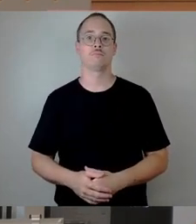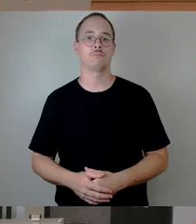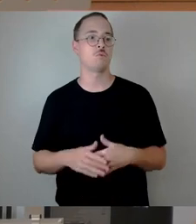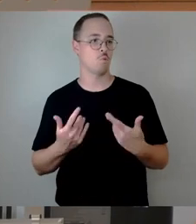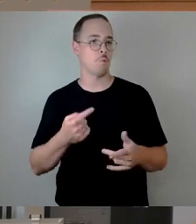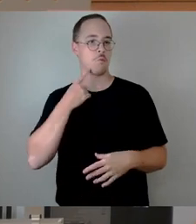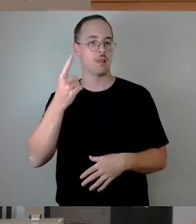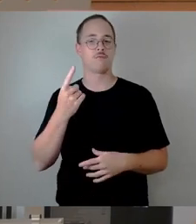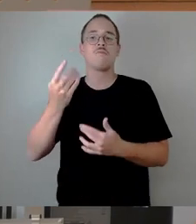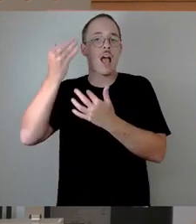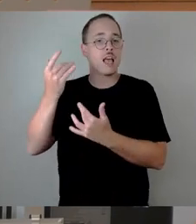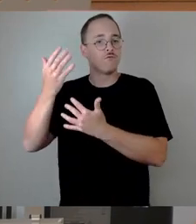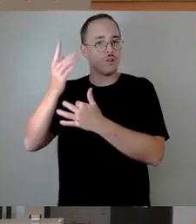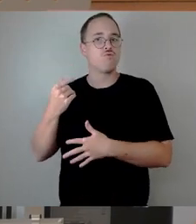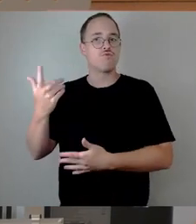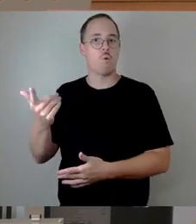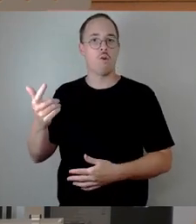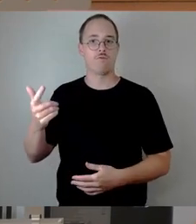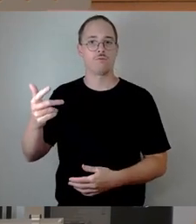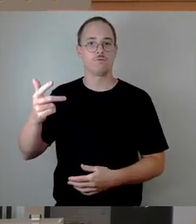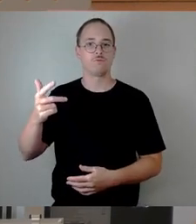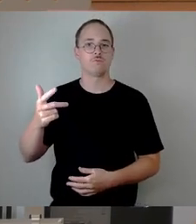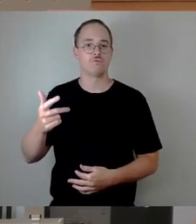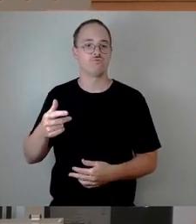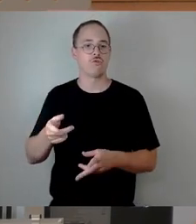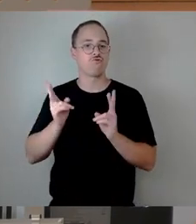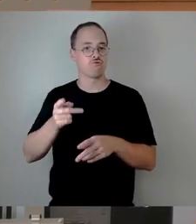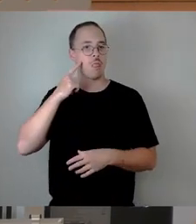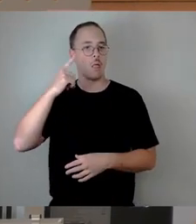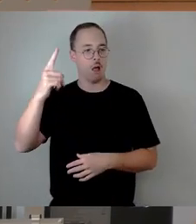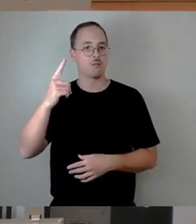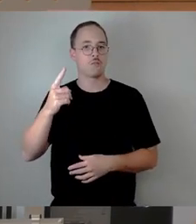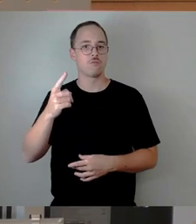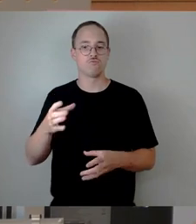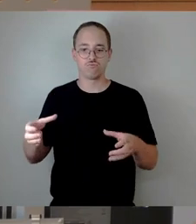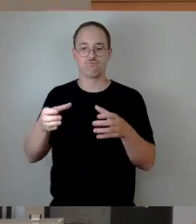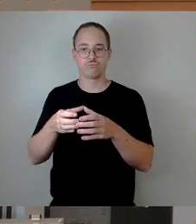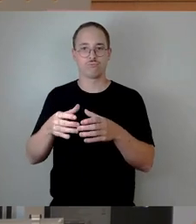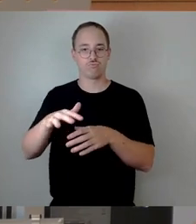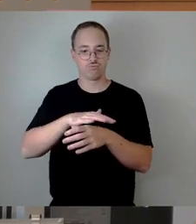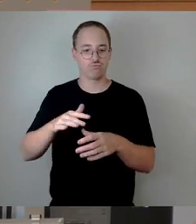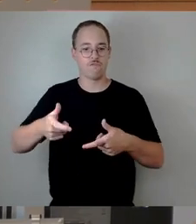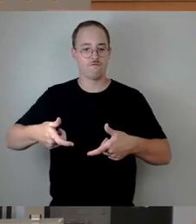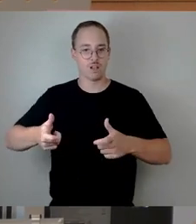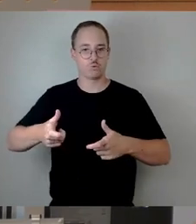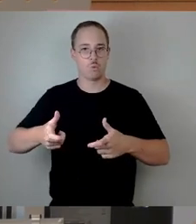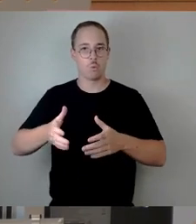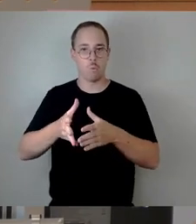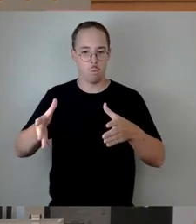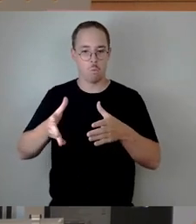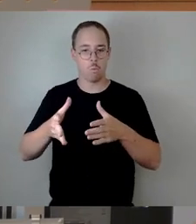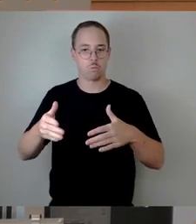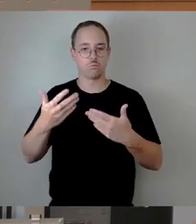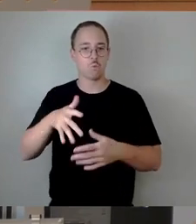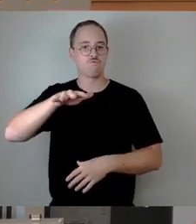rechnerisch am besten der Zusammensetzung des Stadtrates. Und deswegen habe ich auf 15 Personen pro